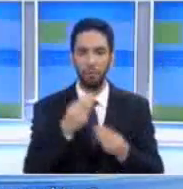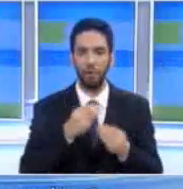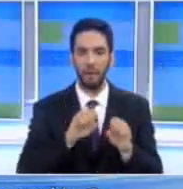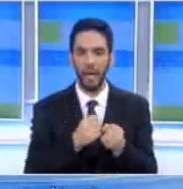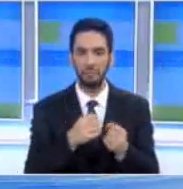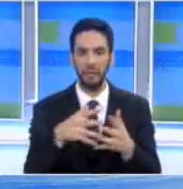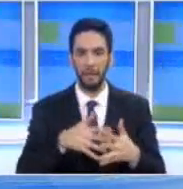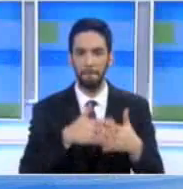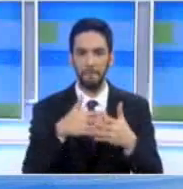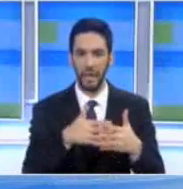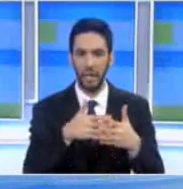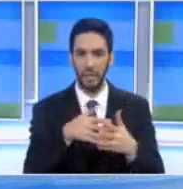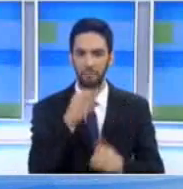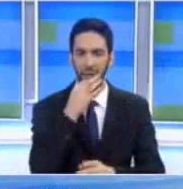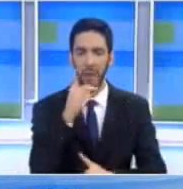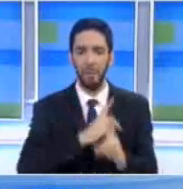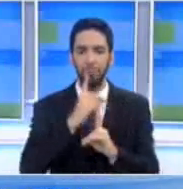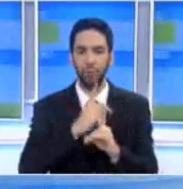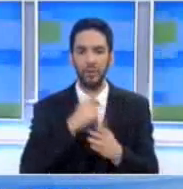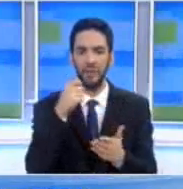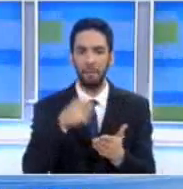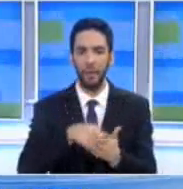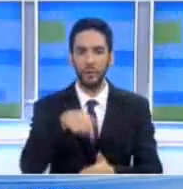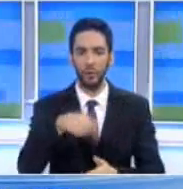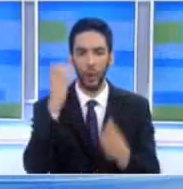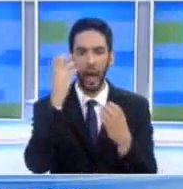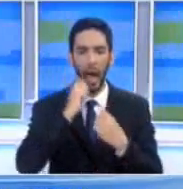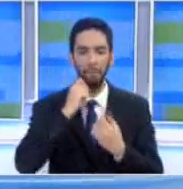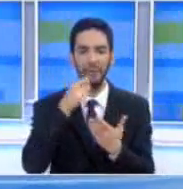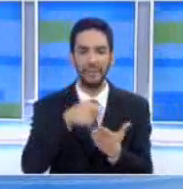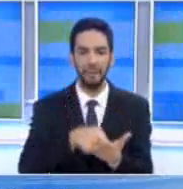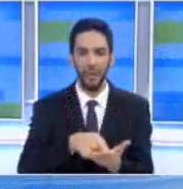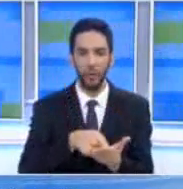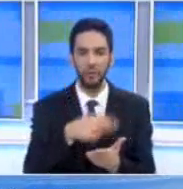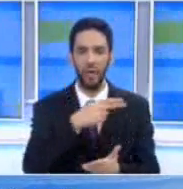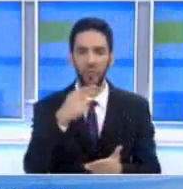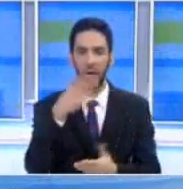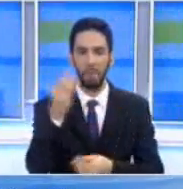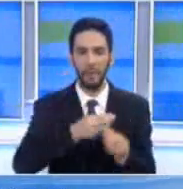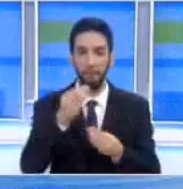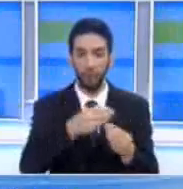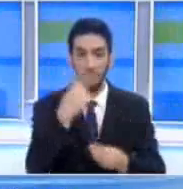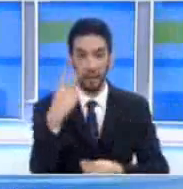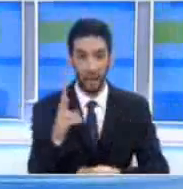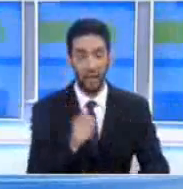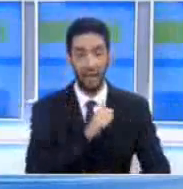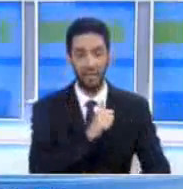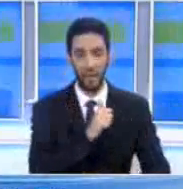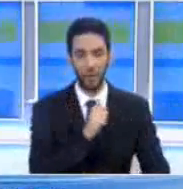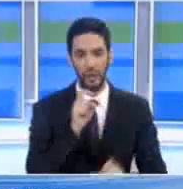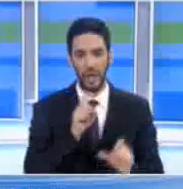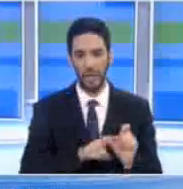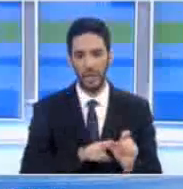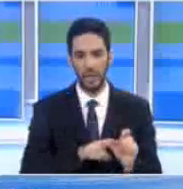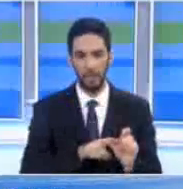που παρέλαβε η Eurogate Δηρωτήθηκε ακόμα ποιος θα αναλάβει να καλύψει το κόστος για τις αποζημιώσεις που θα απαιτηθεί να καταβληθούν